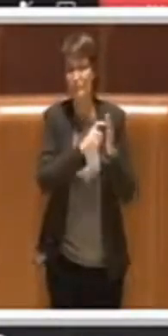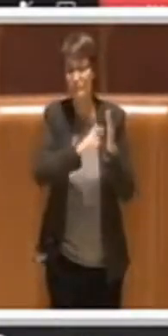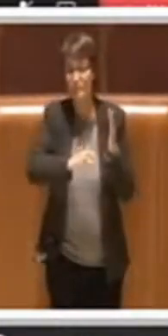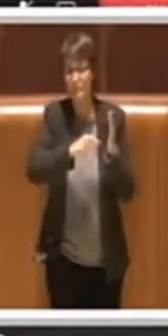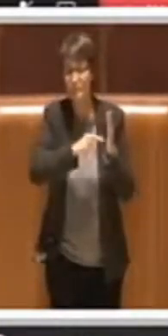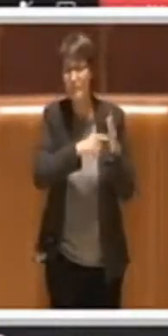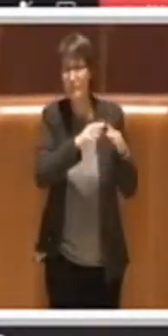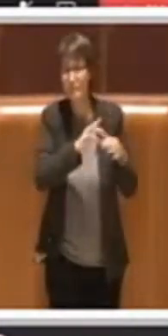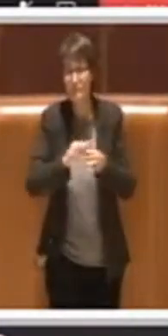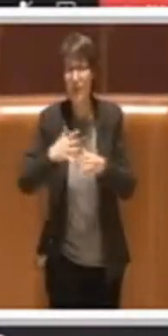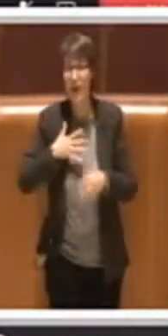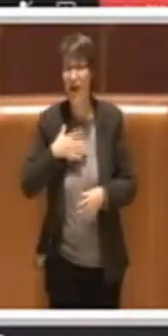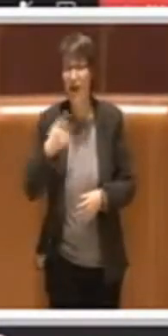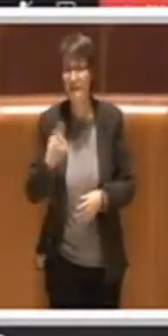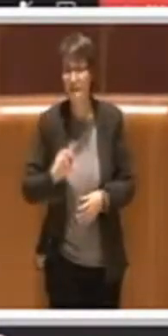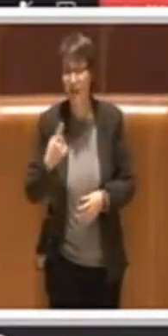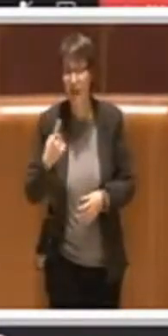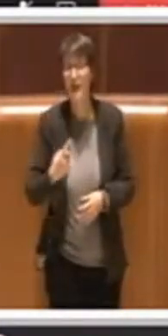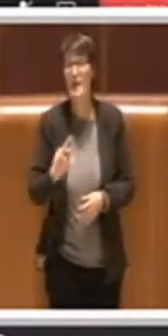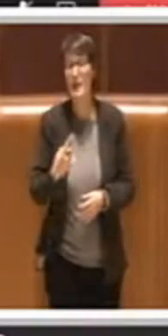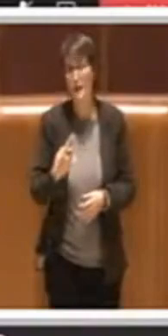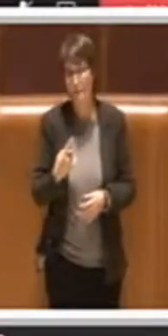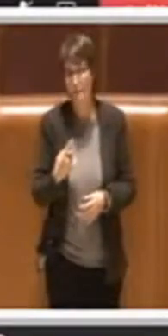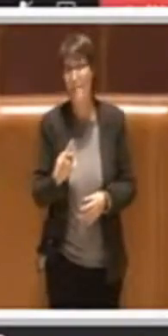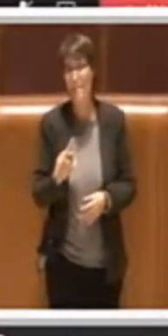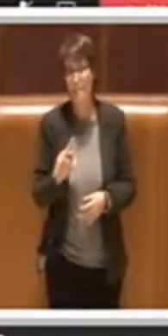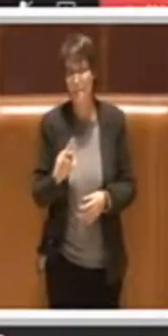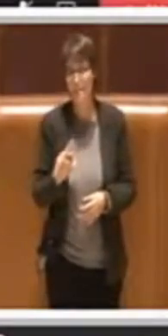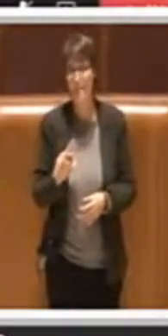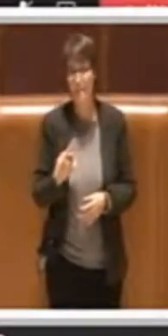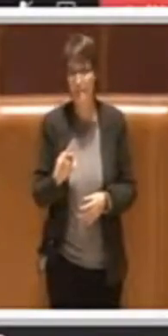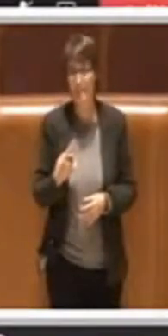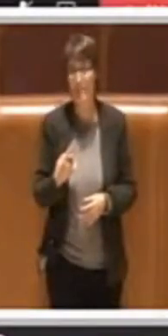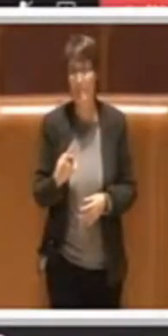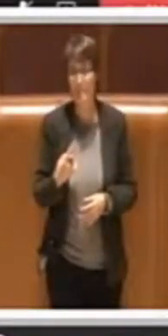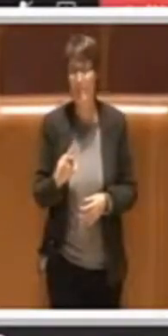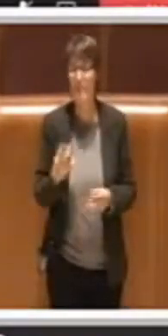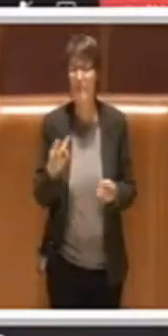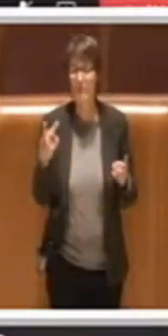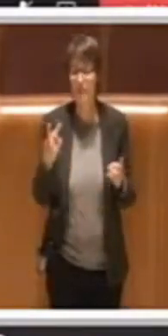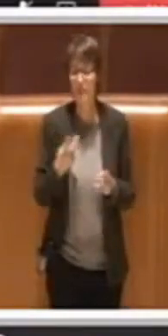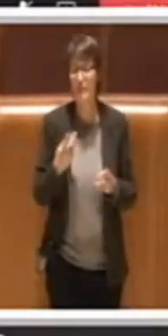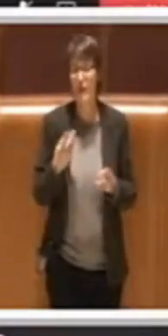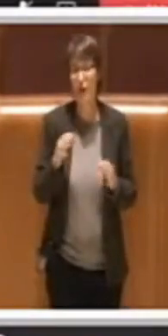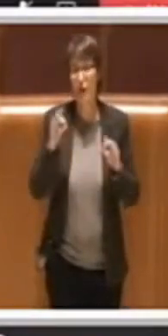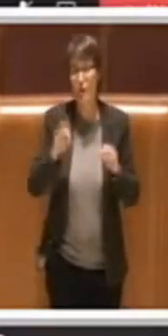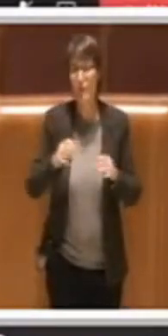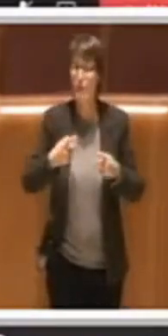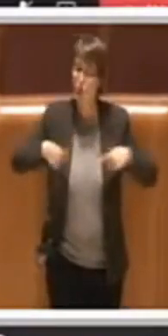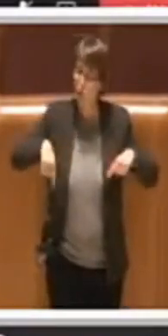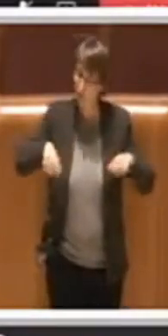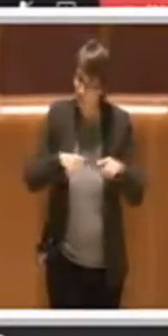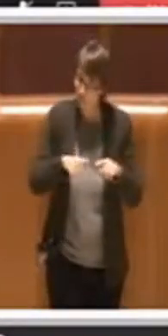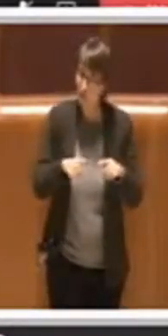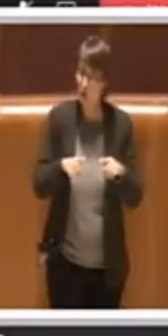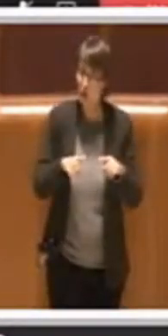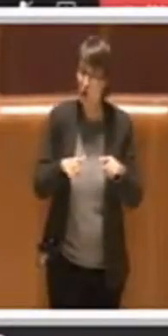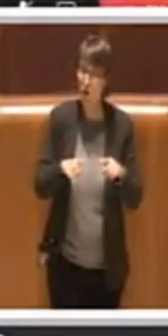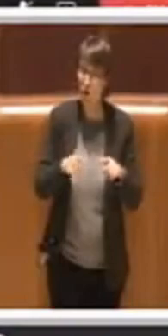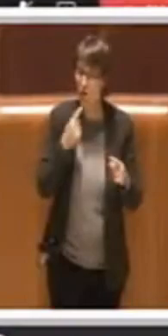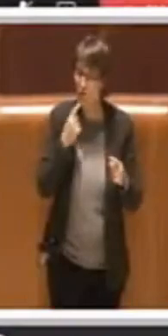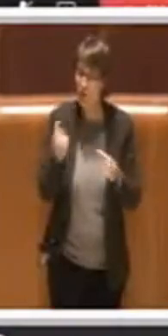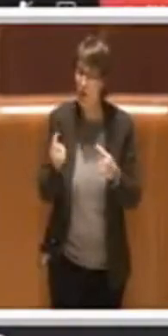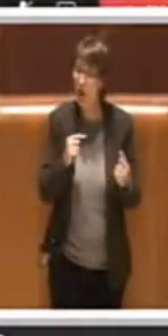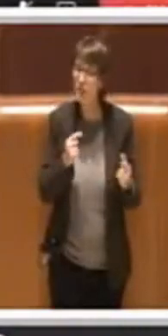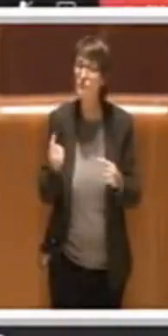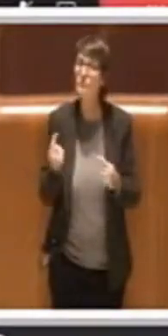quegli argomenti che hanno portato anche nella Commissione quando abbiamo affrontato il piano sociale cittadino